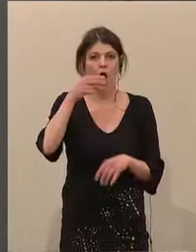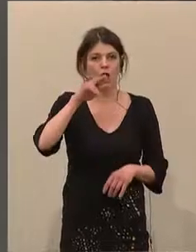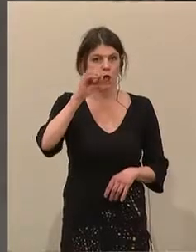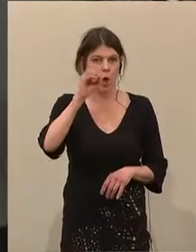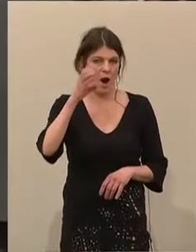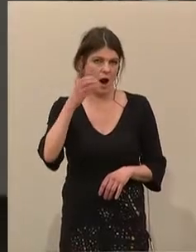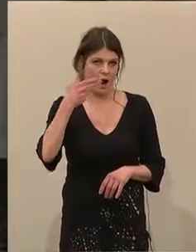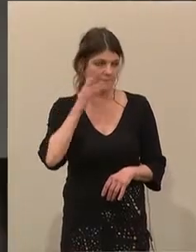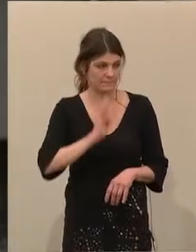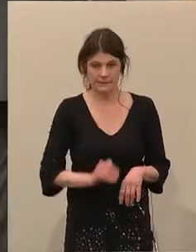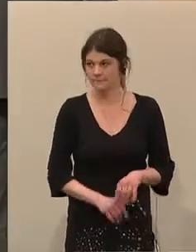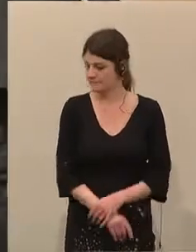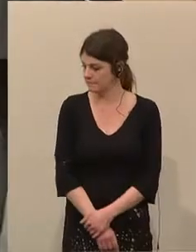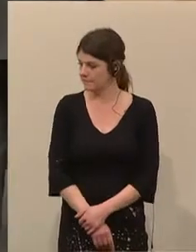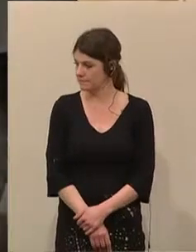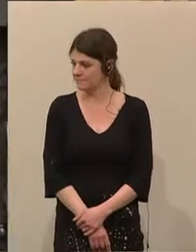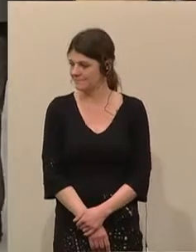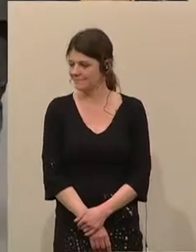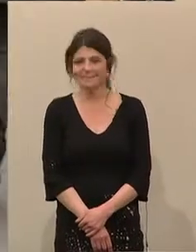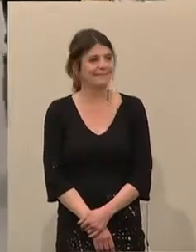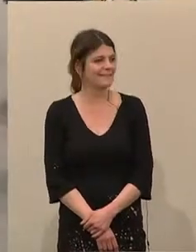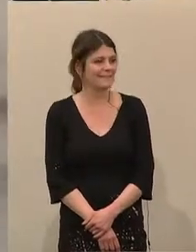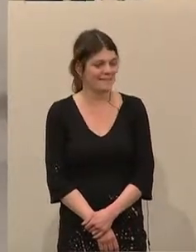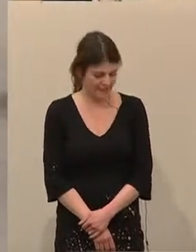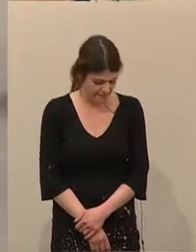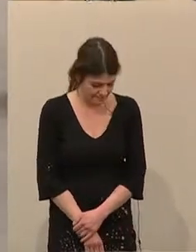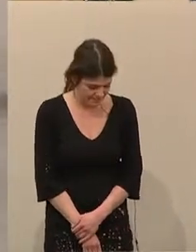Der nächste Redner kommt von der SPÖ, Harald Troch.